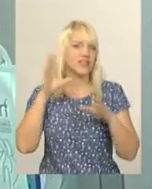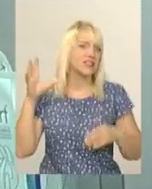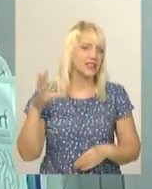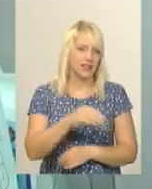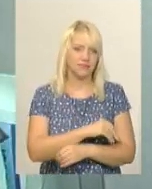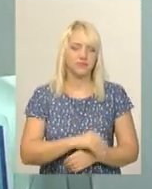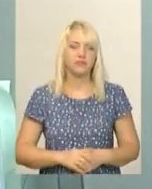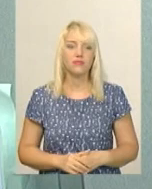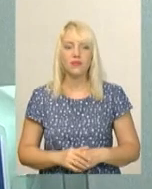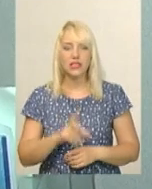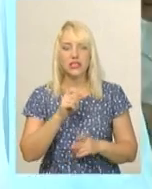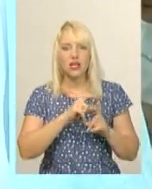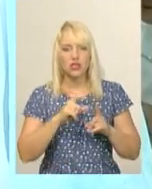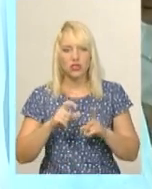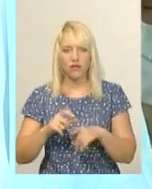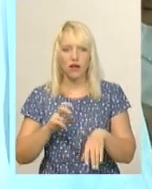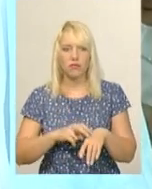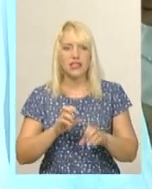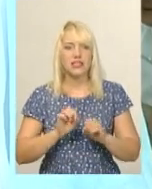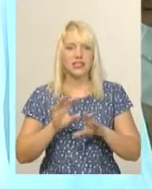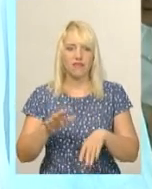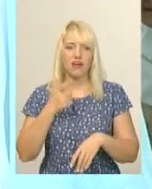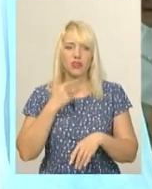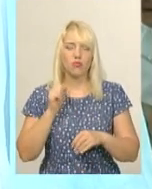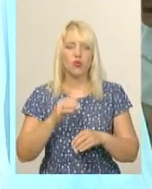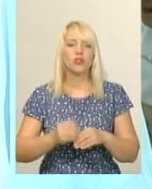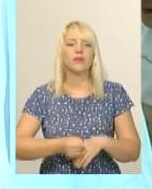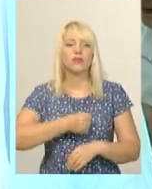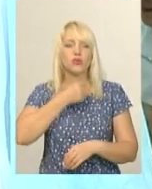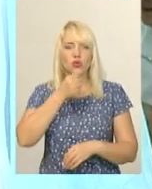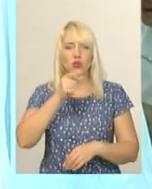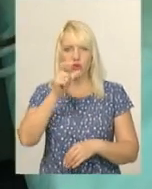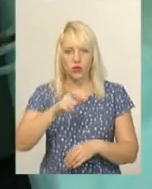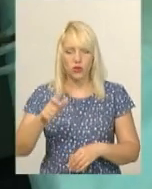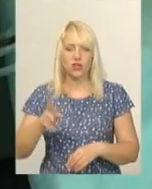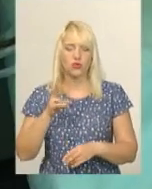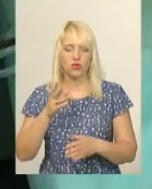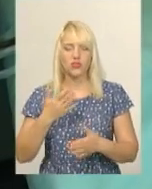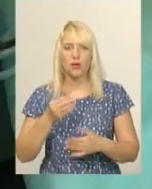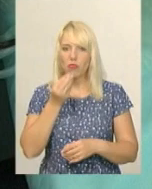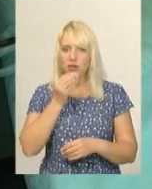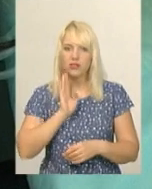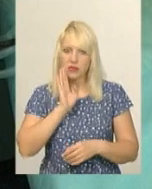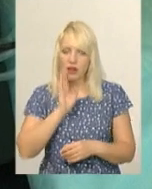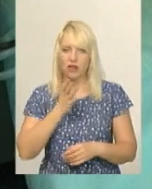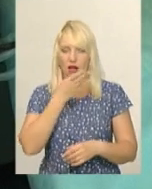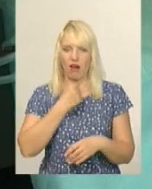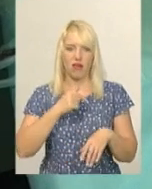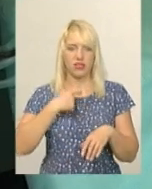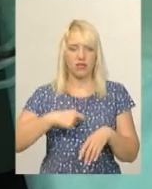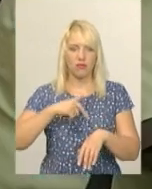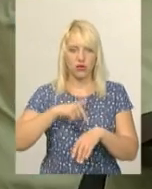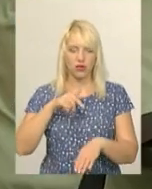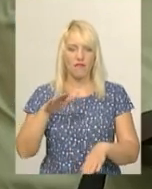Евеліни Мартинюк, здавати кров можуть повнолітні, здорові люди, які поснідали зранку і мають добре самопочуття. Вага донора не